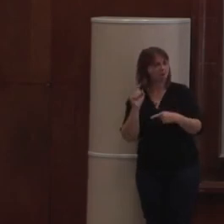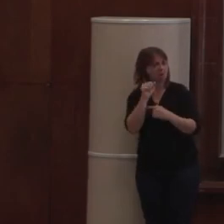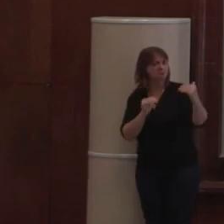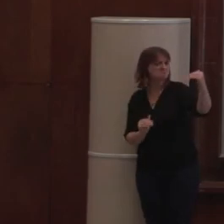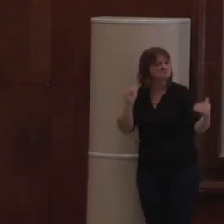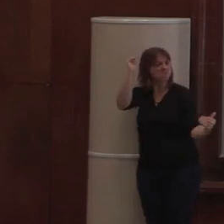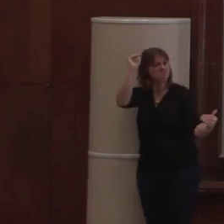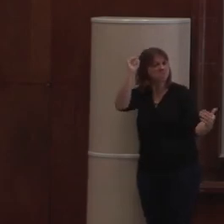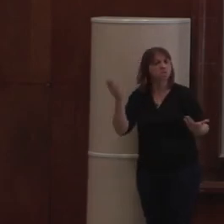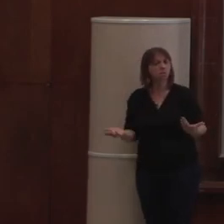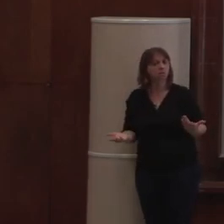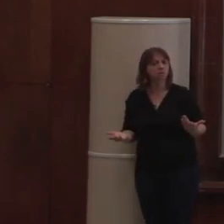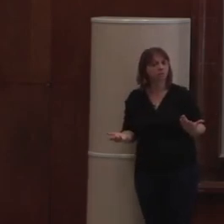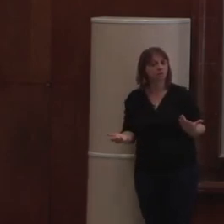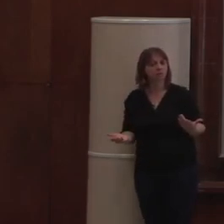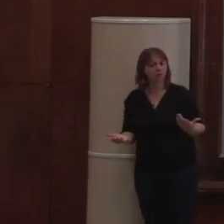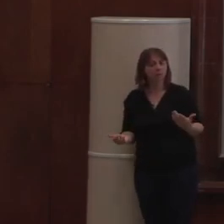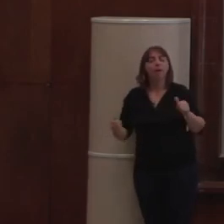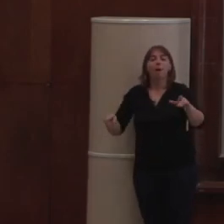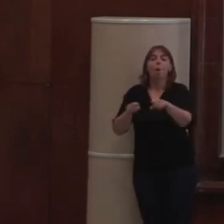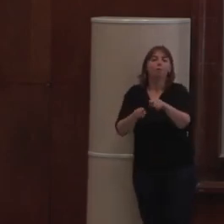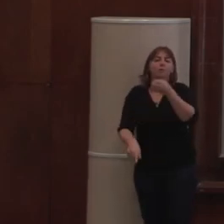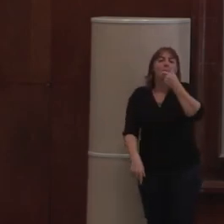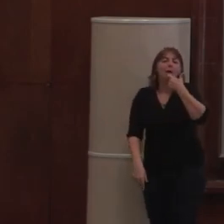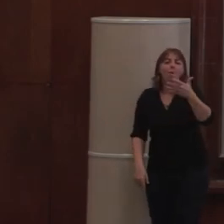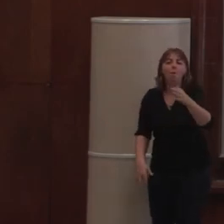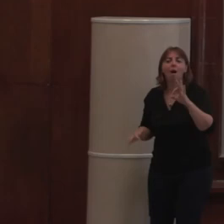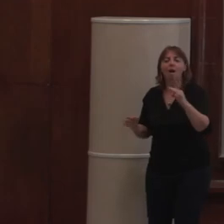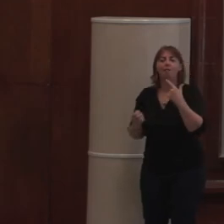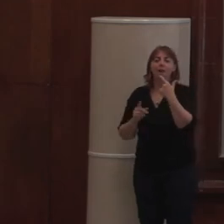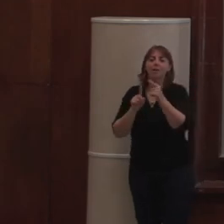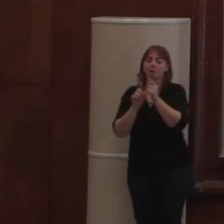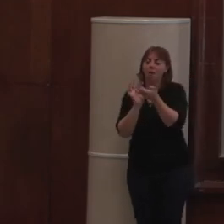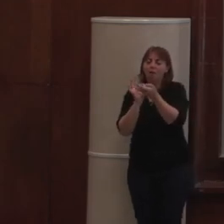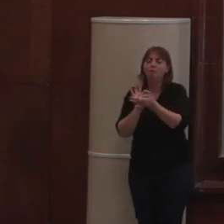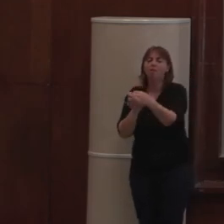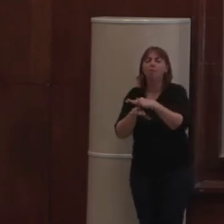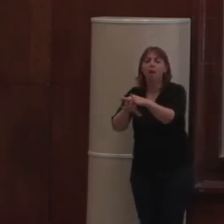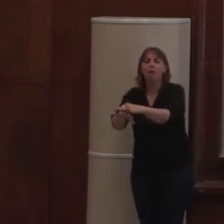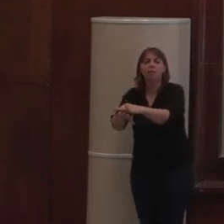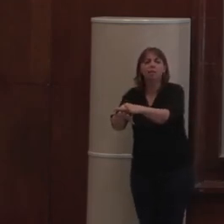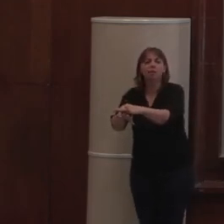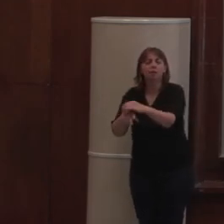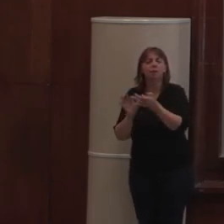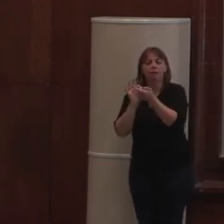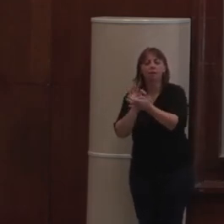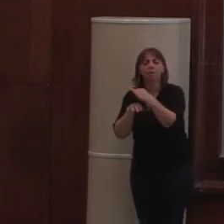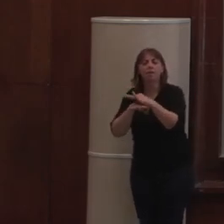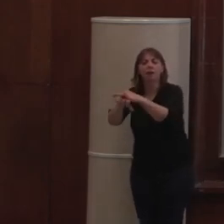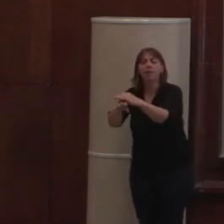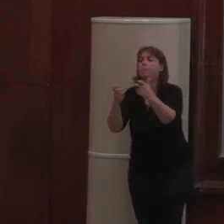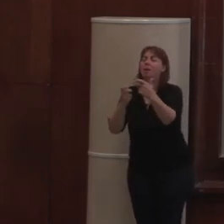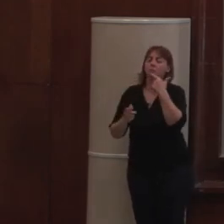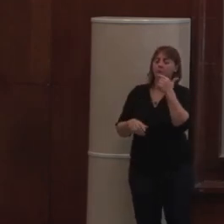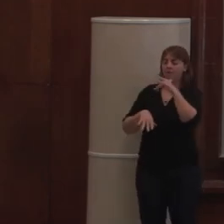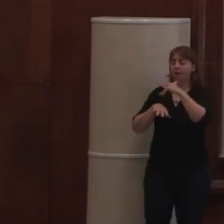qu'est-ce qu'on fait de très, très bien aussi ? C'est le breadcrumb, le fil d'Ariane. Vous voyez ce que c'est le fil d'Ariane ?'est-à que quand vous êtes dans un site web,